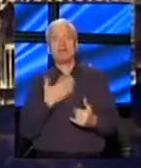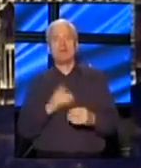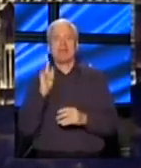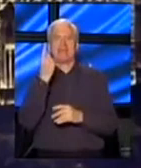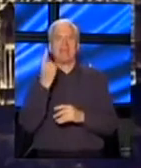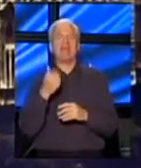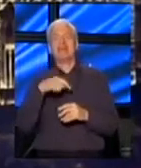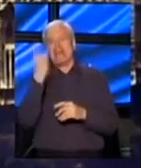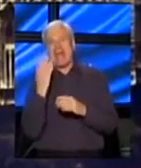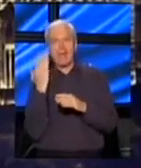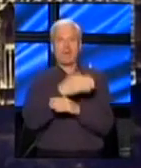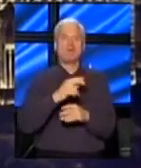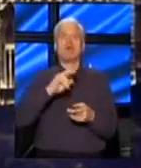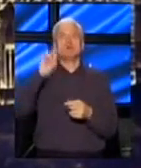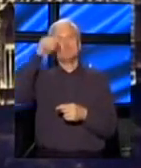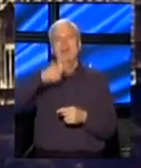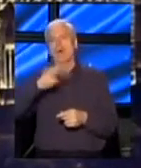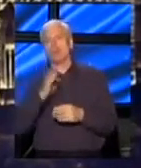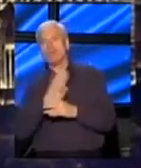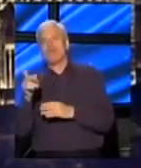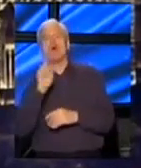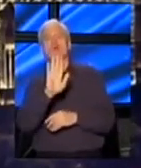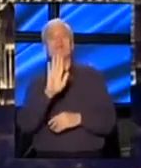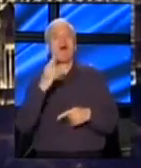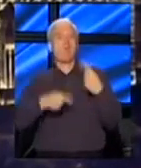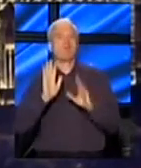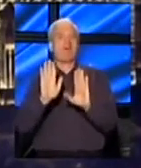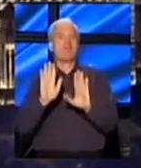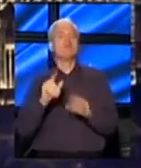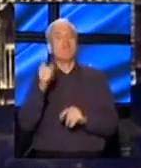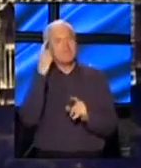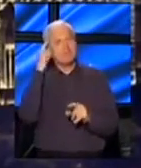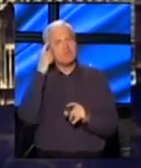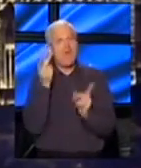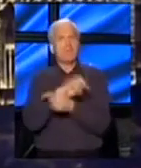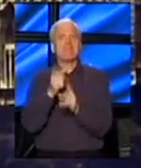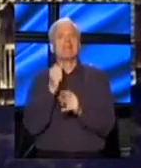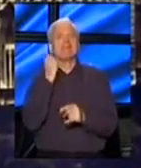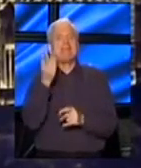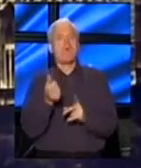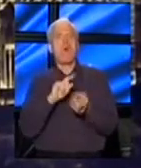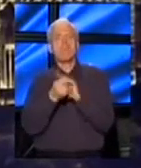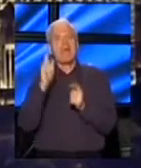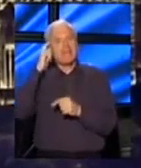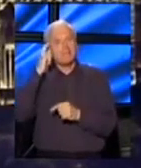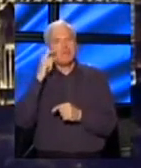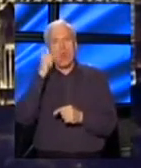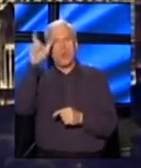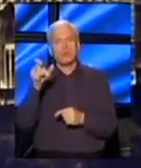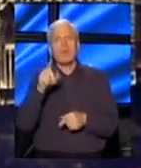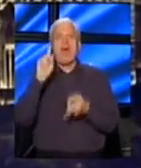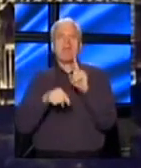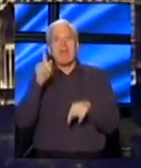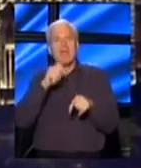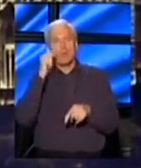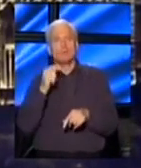u drugom pravcu. I to je inače karakteristika vaše politike, nedoslednost. Vi menjate vaša mišljenja često, menjate mišljenja o ljudima, govorite o nekim ljudima da su vam